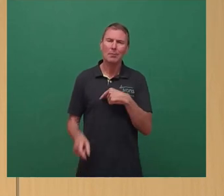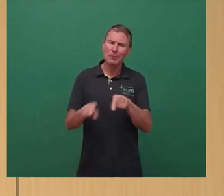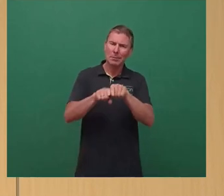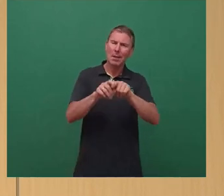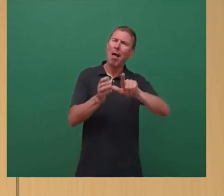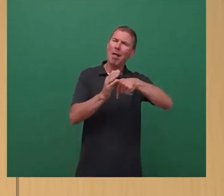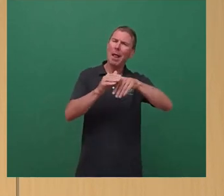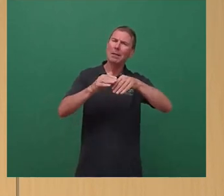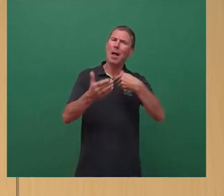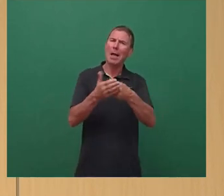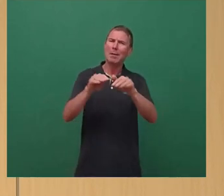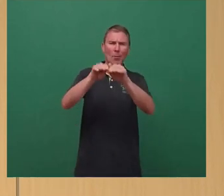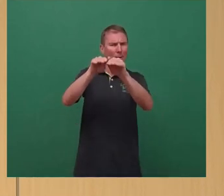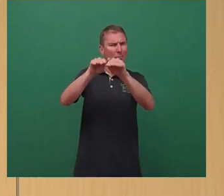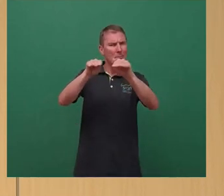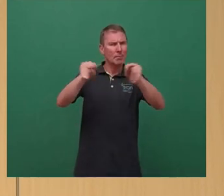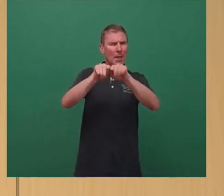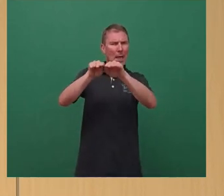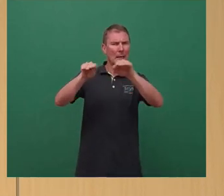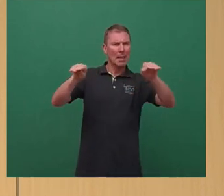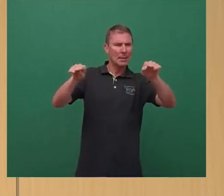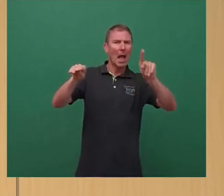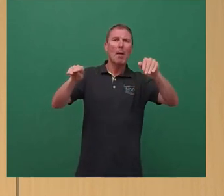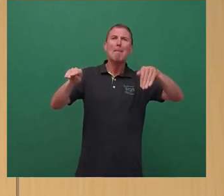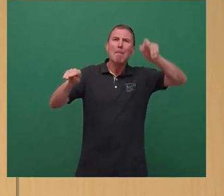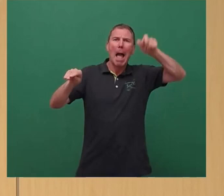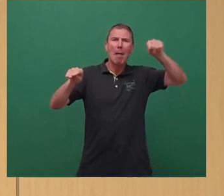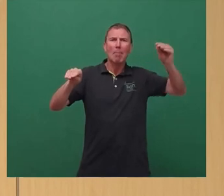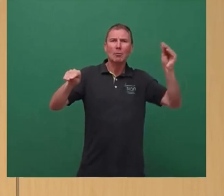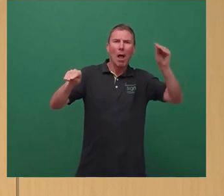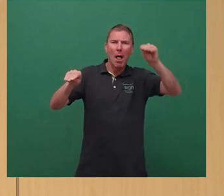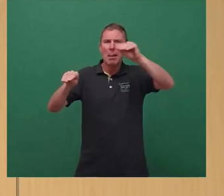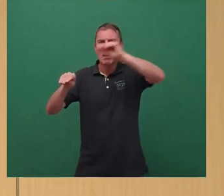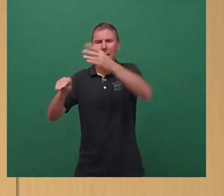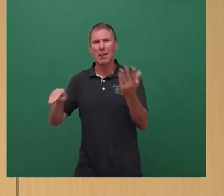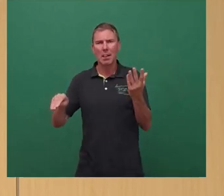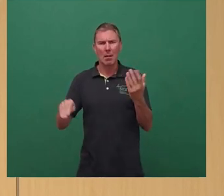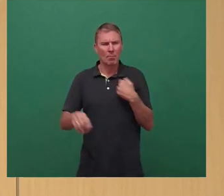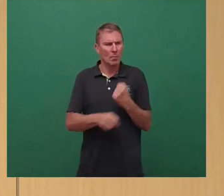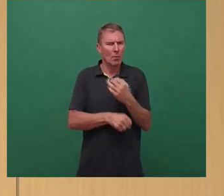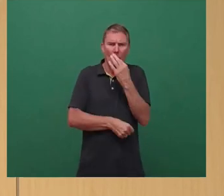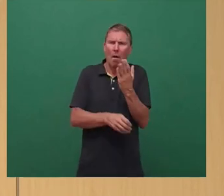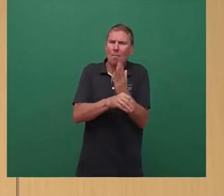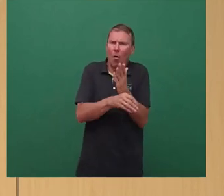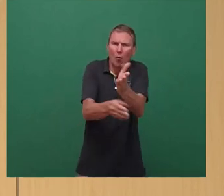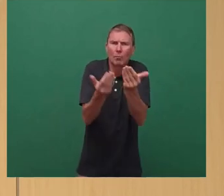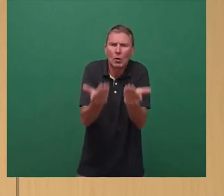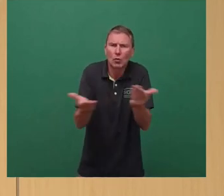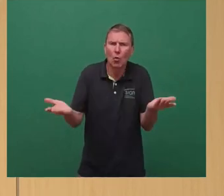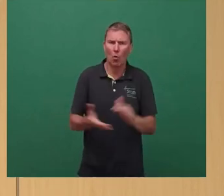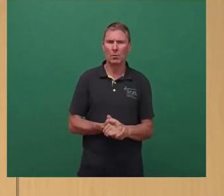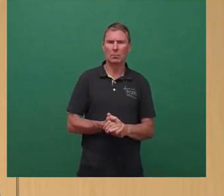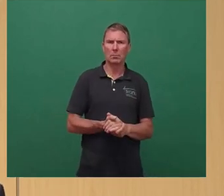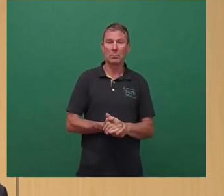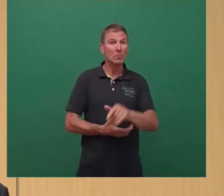Leistungsportfolio, das aber mit mehr Personal abbringen müssen. Da müssen wir da kritisch hinterfragen, worum ist das so? Und genau diese